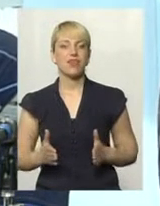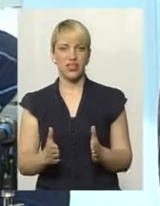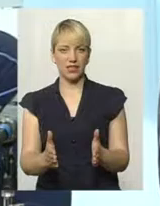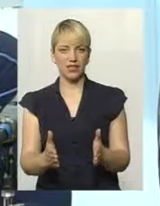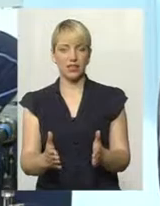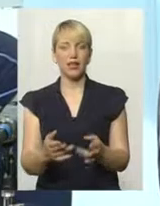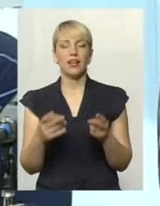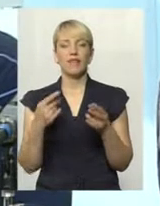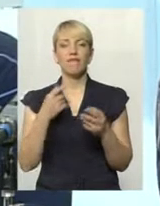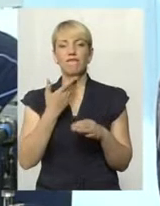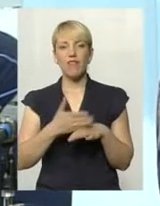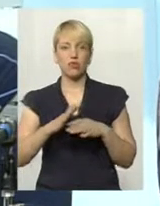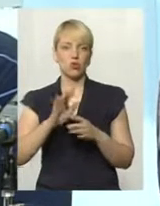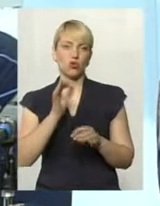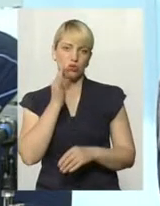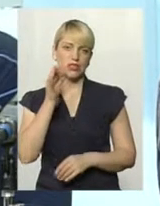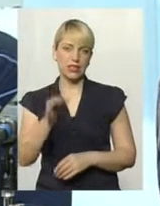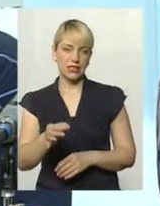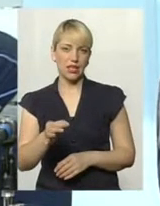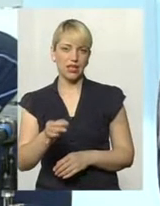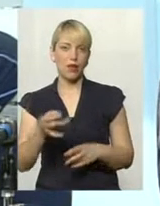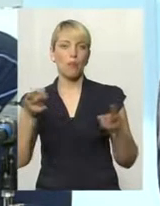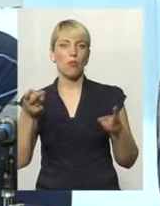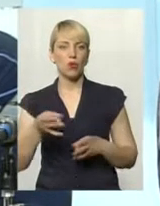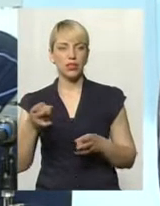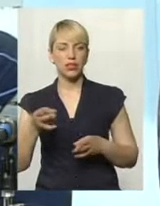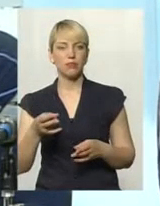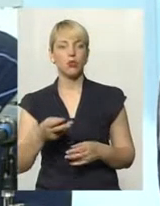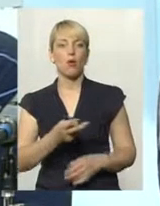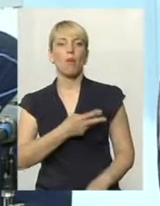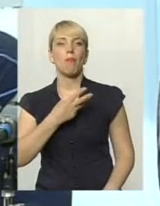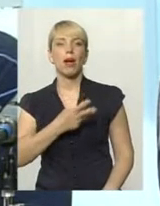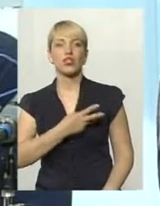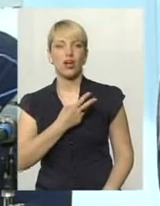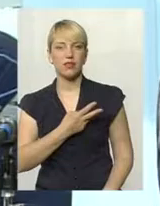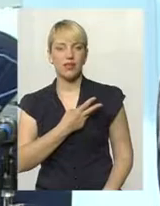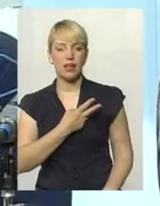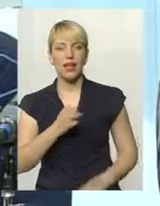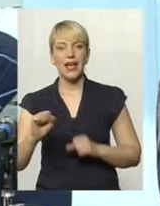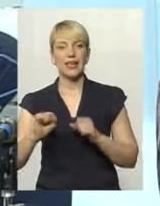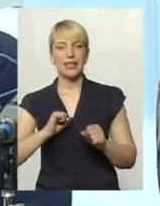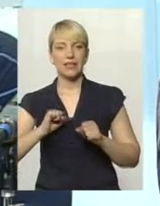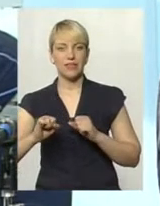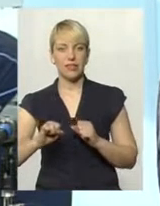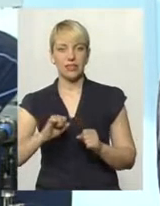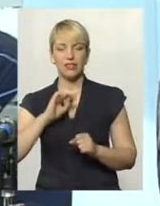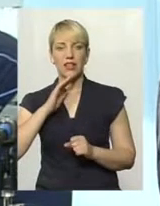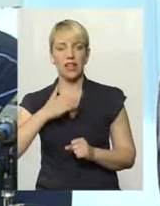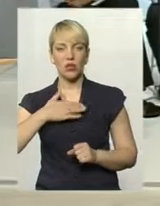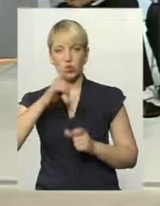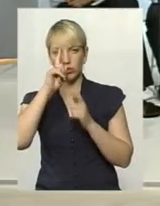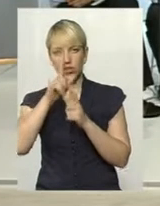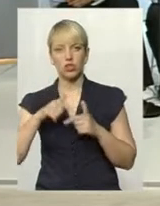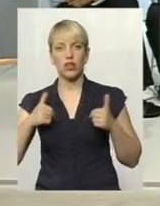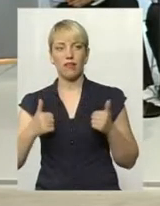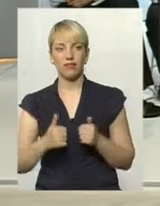сказати. Потрібно, напевно, бажання керівництва нашої держави.